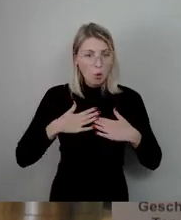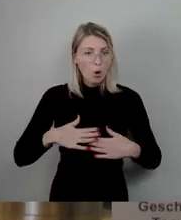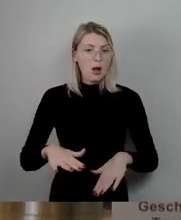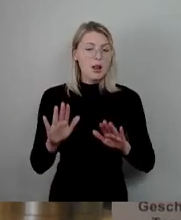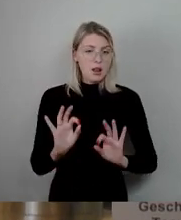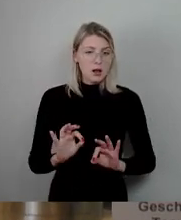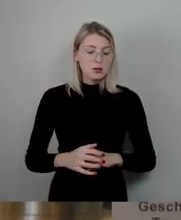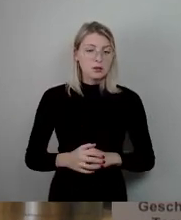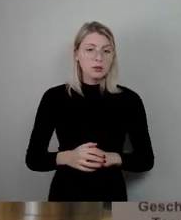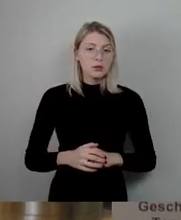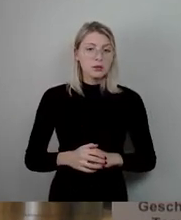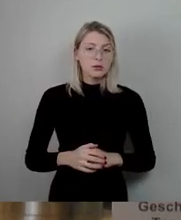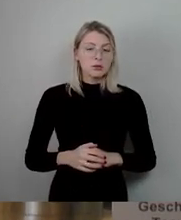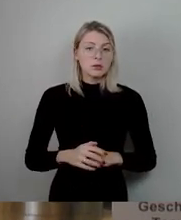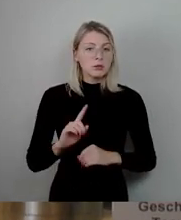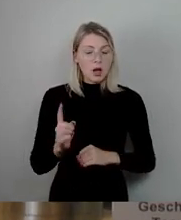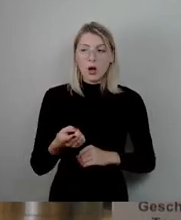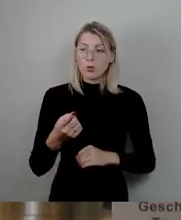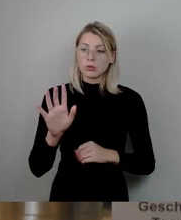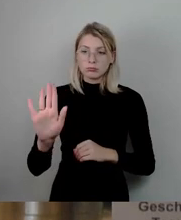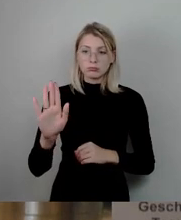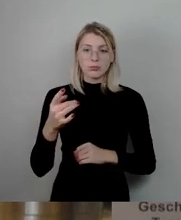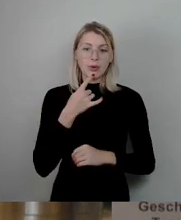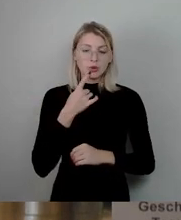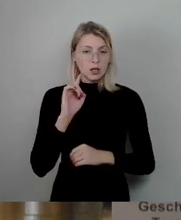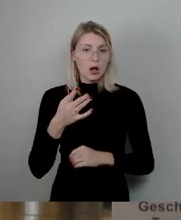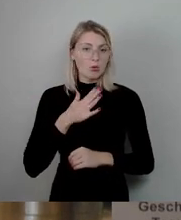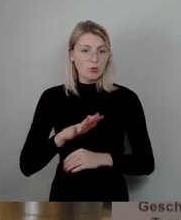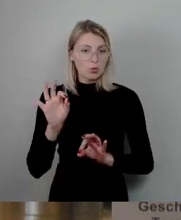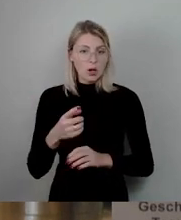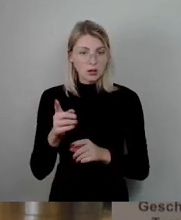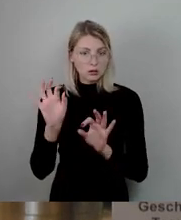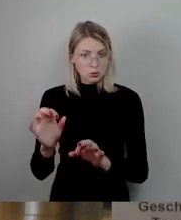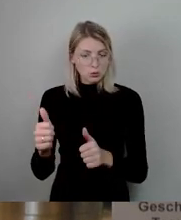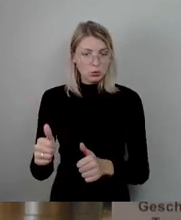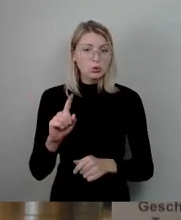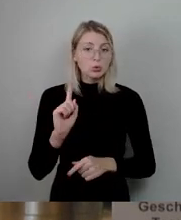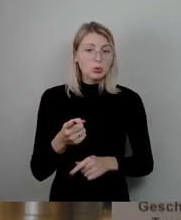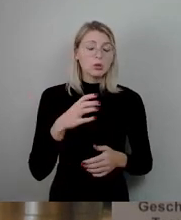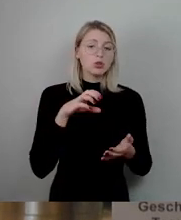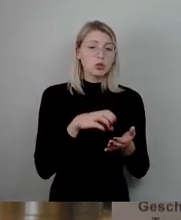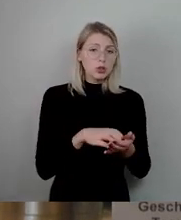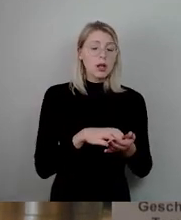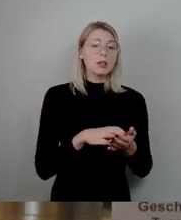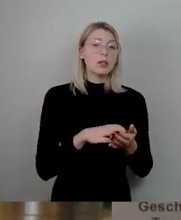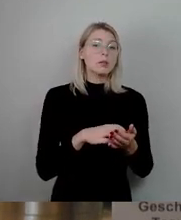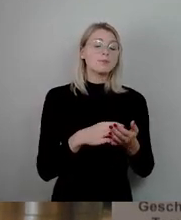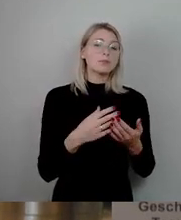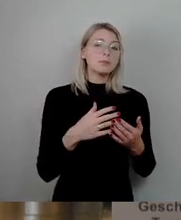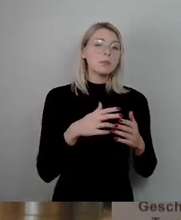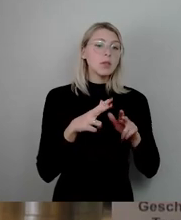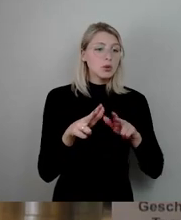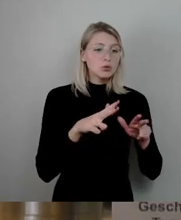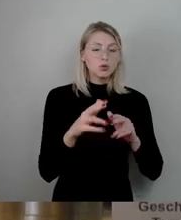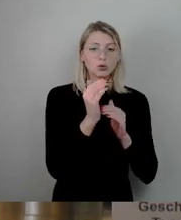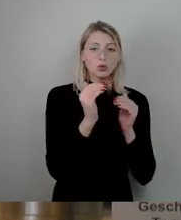Unversehrtheit der Dinge, die ihm gehören und auch die Stadt die notwendige Infrastruktur, dazu zählen natürlich Schulen und auch